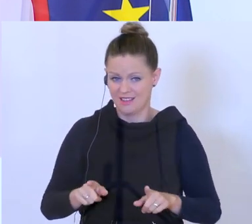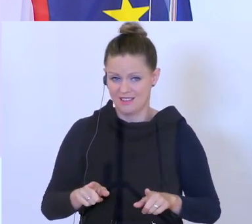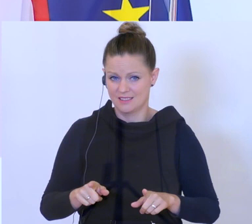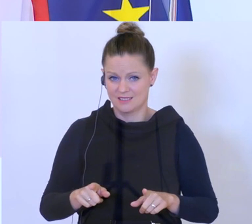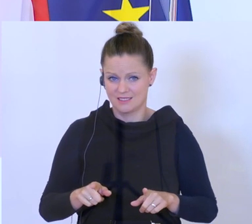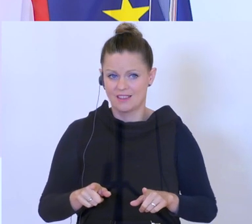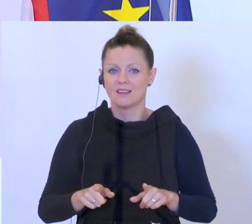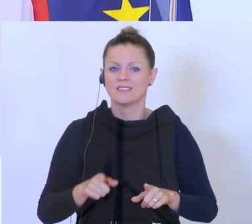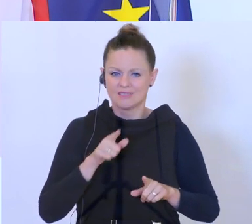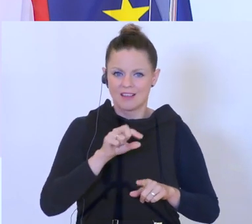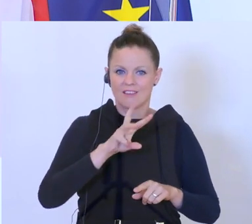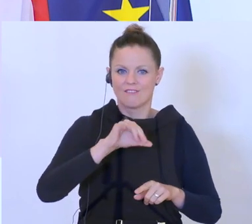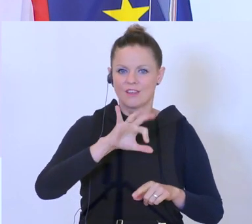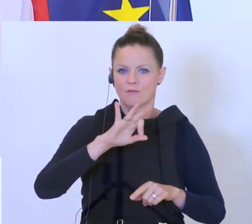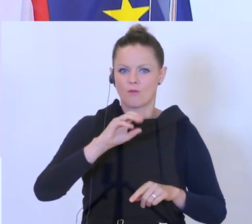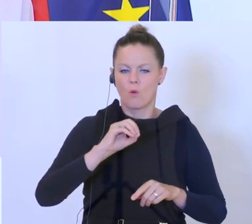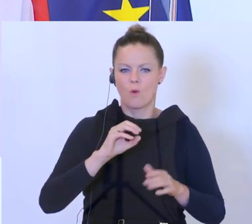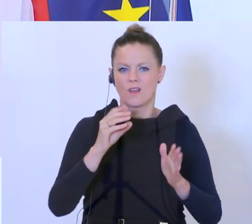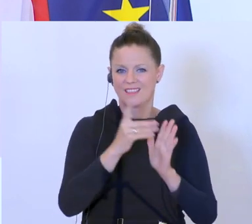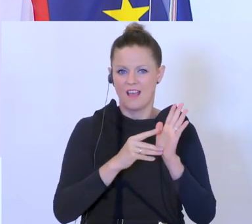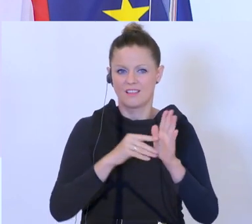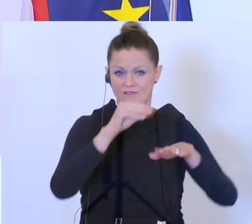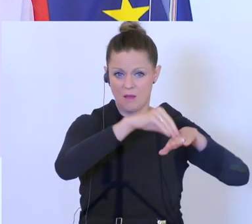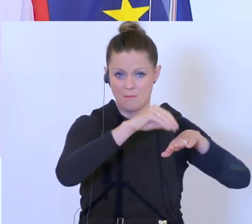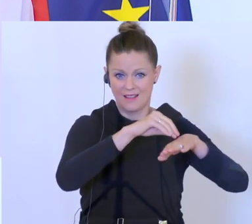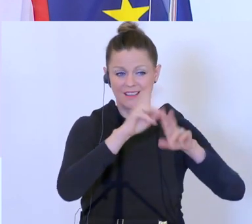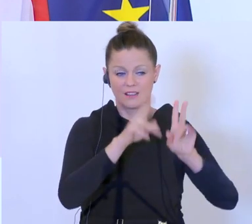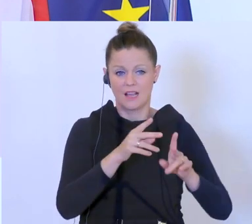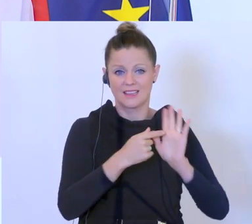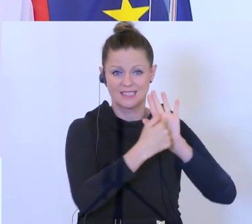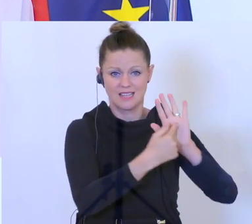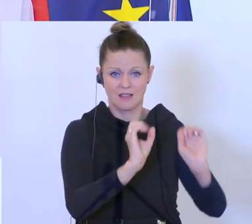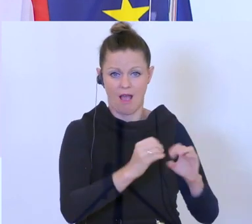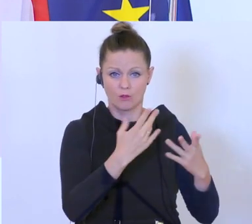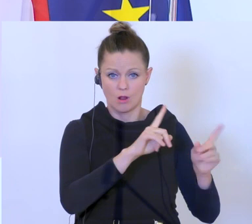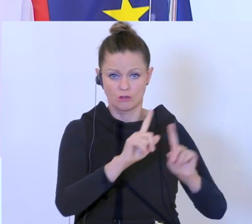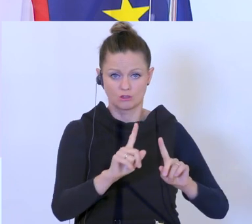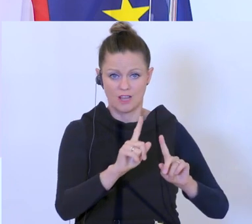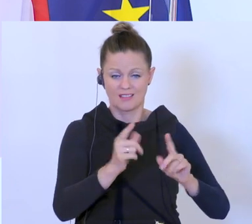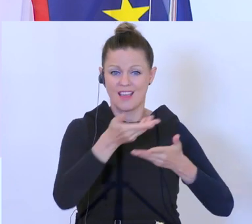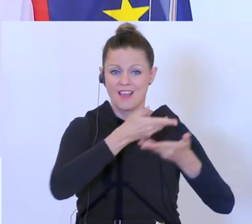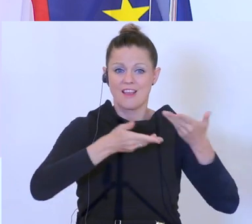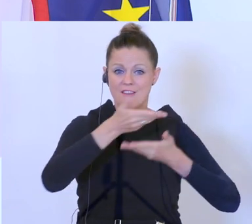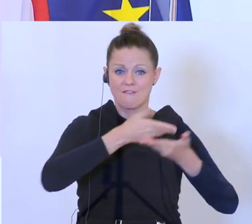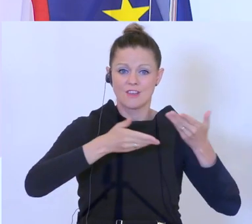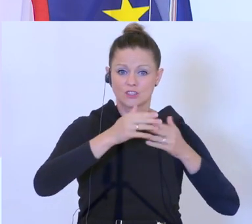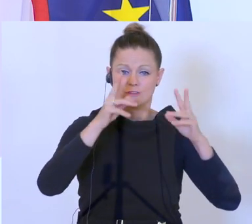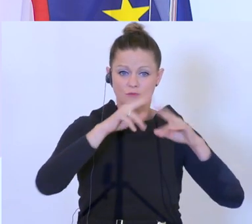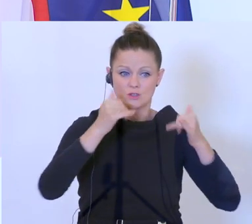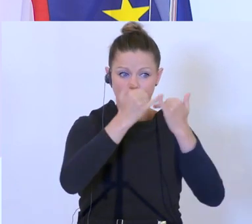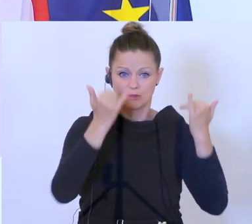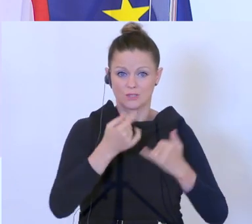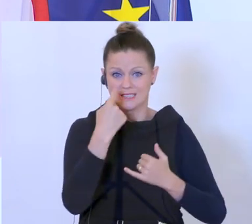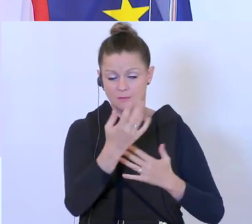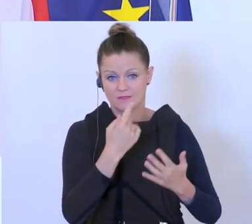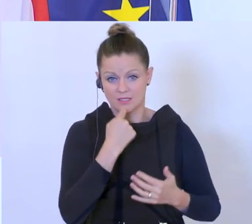Brüssel gemeldet haben, um eben unterlegen zu können, wie der aktuelle Stand aus Sicht der Wirtschaftsforschungsinstitute sei. Denn,